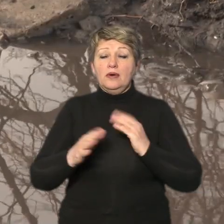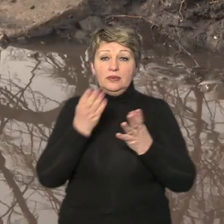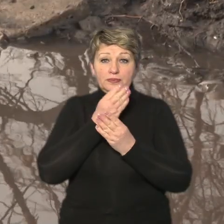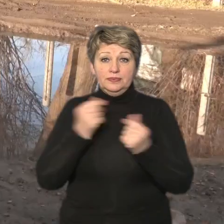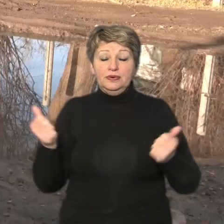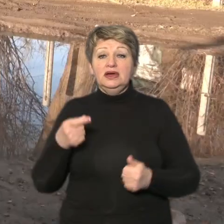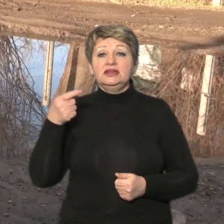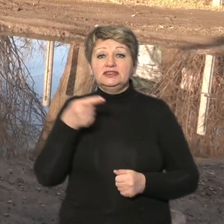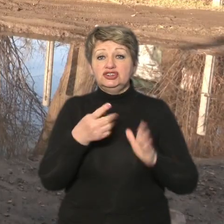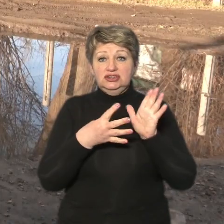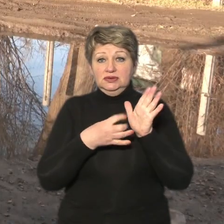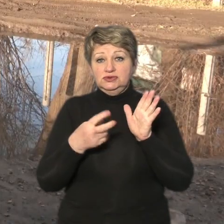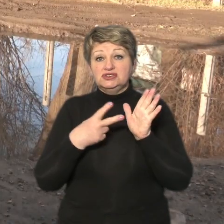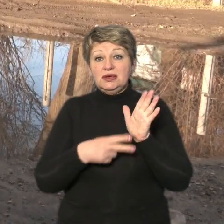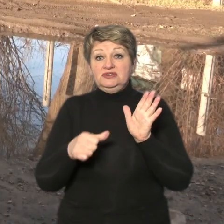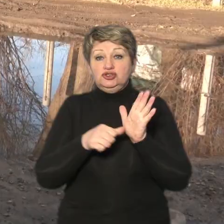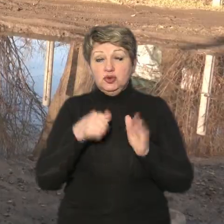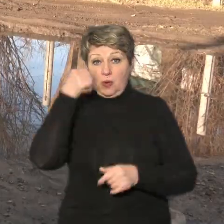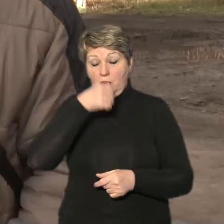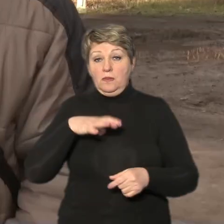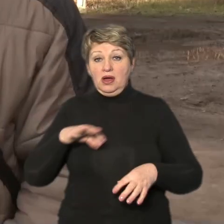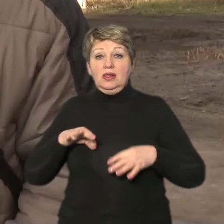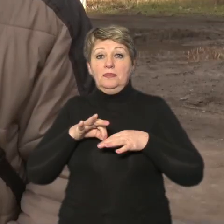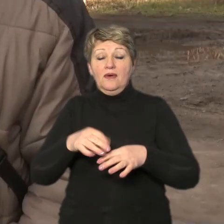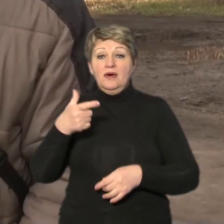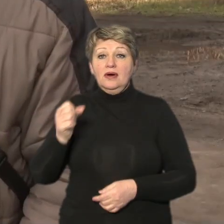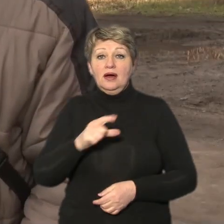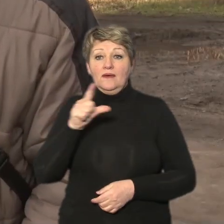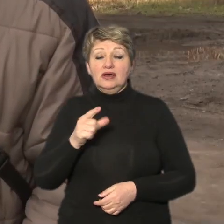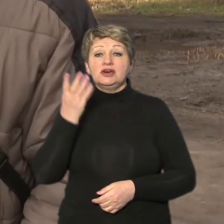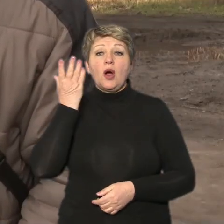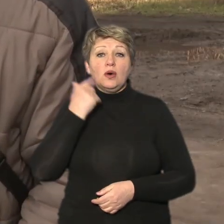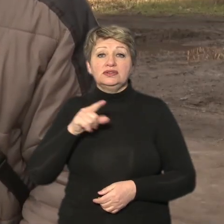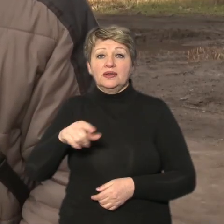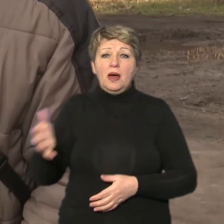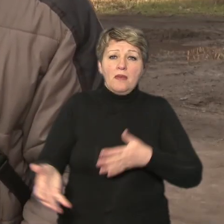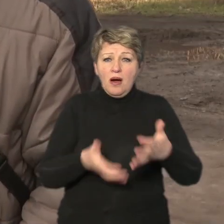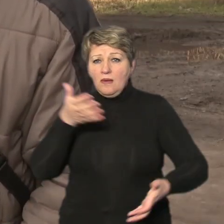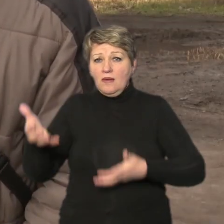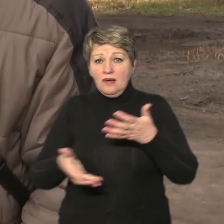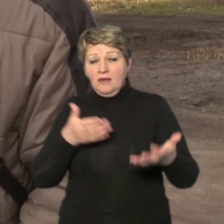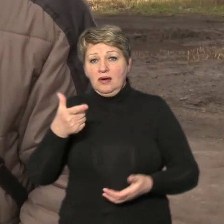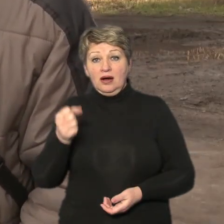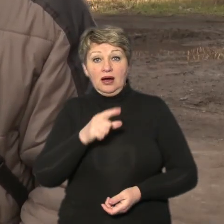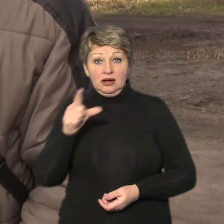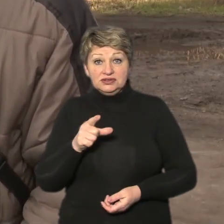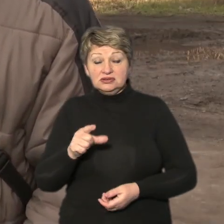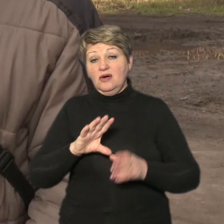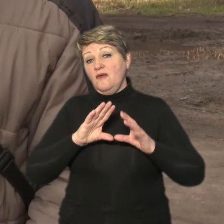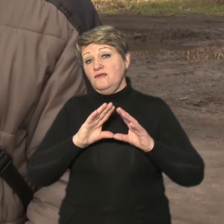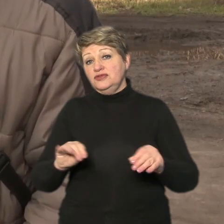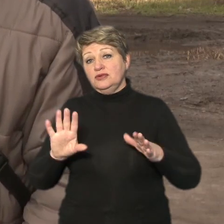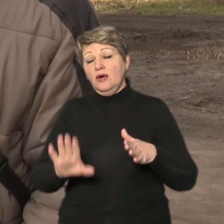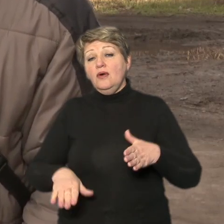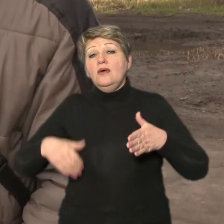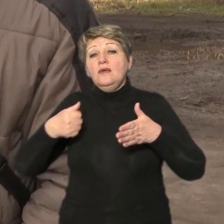1976-му тут проводили газ вони як розповіряли цей газ асфальт і його не зробили більше і